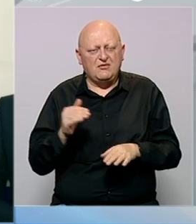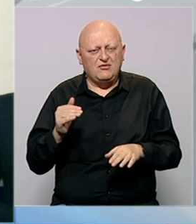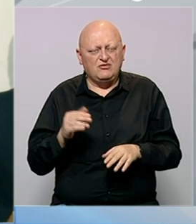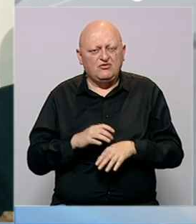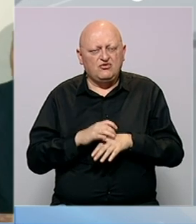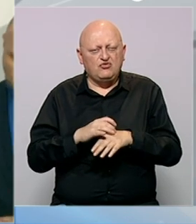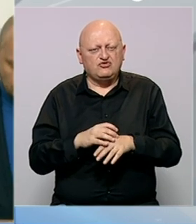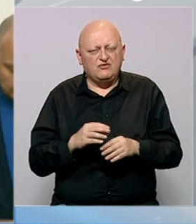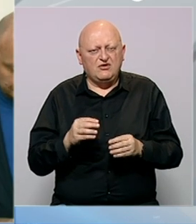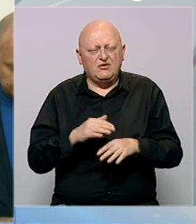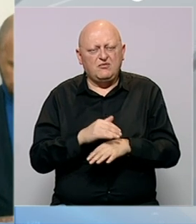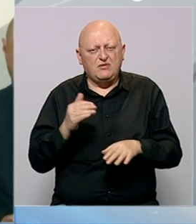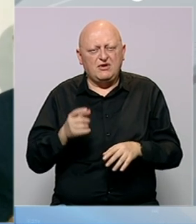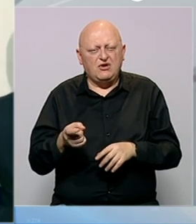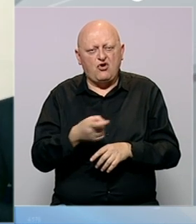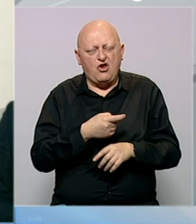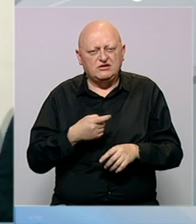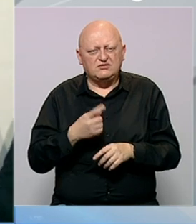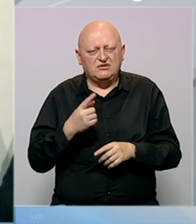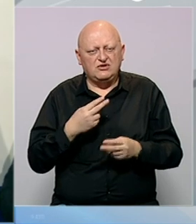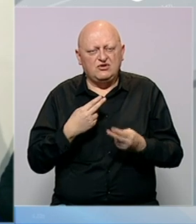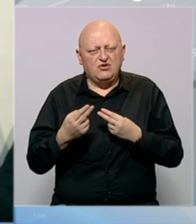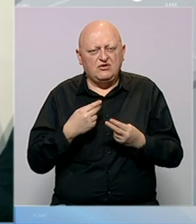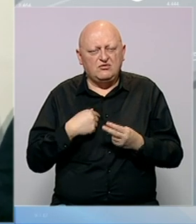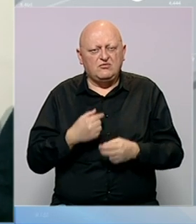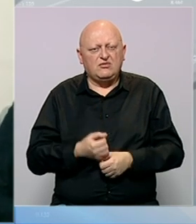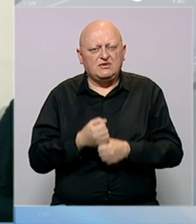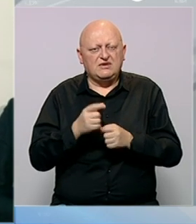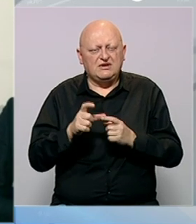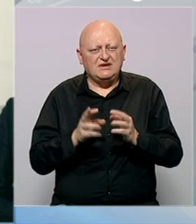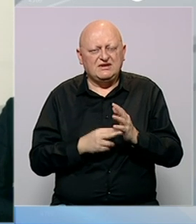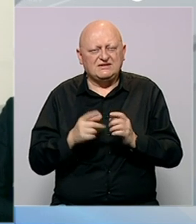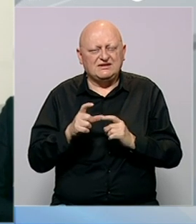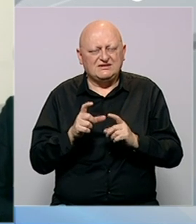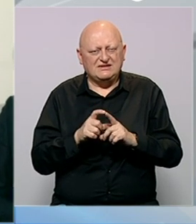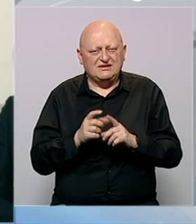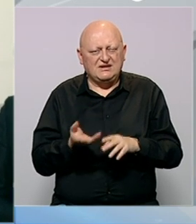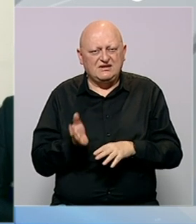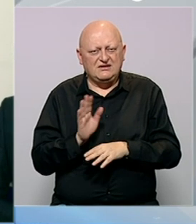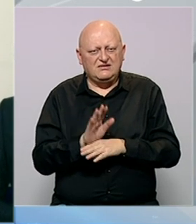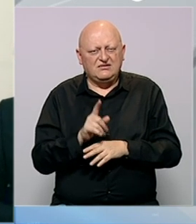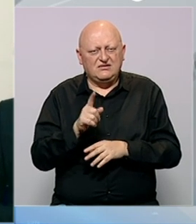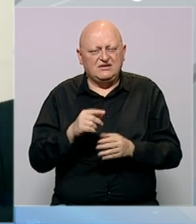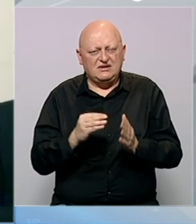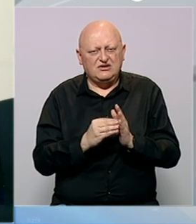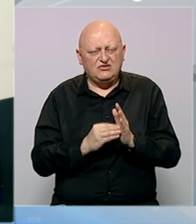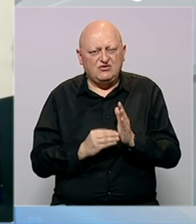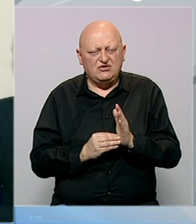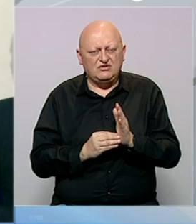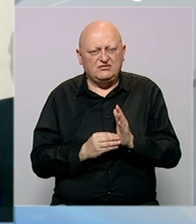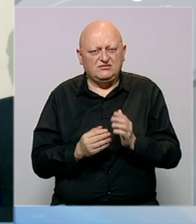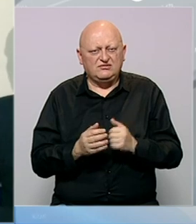odnosno rukovostva parlamenta na koaliciji i dogovorili smo da mi podržimo SNSD ove kandidate i njihove liste za